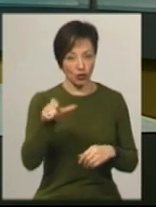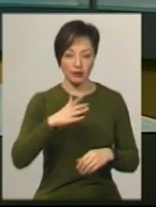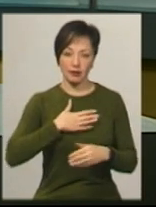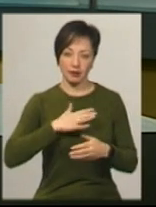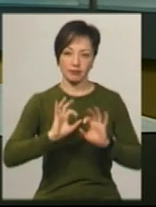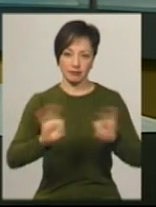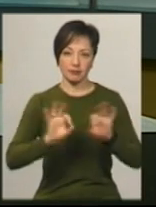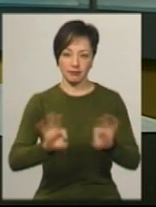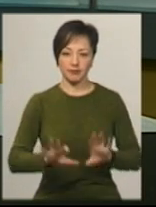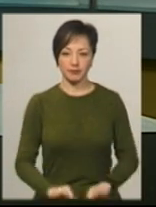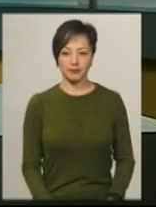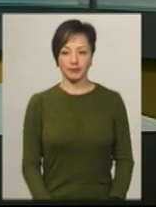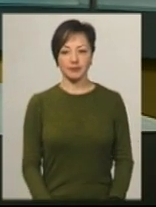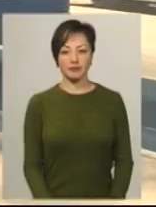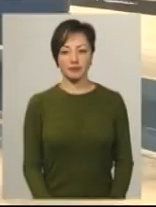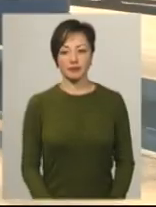нашому наступному сюжеті.